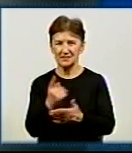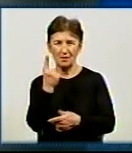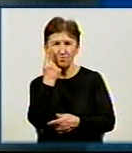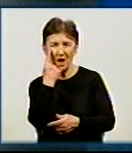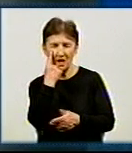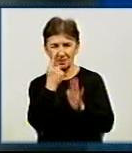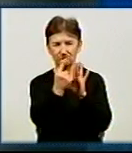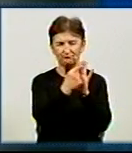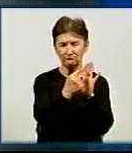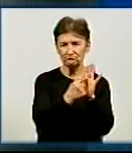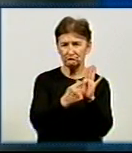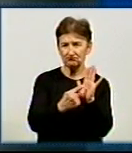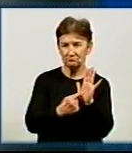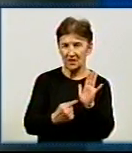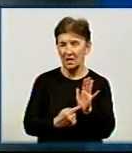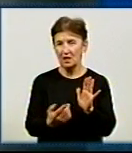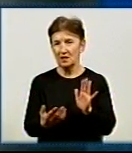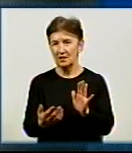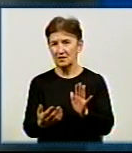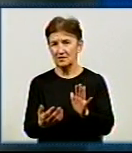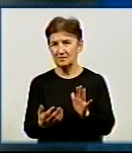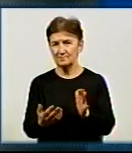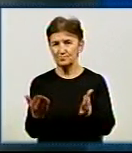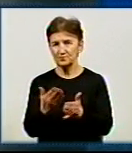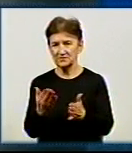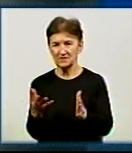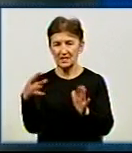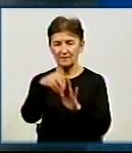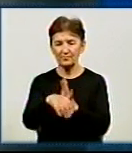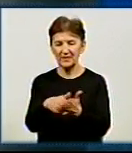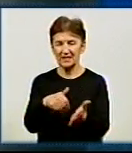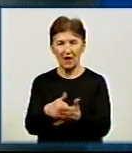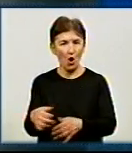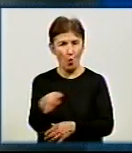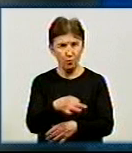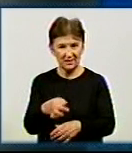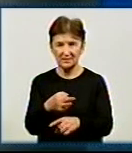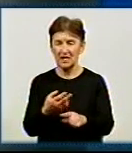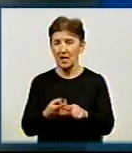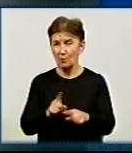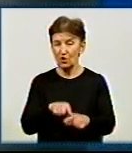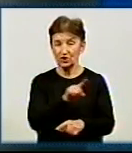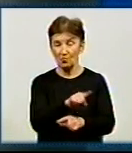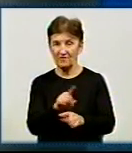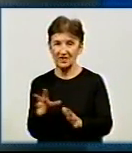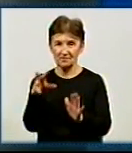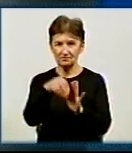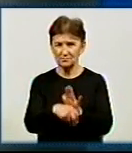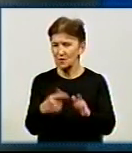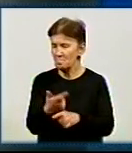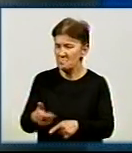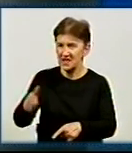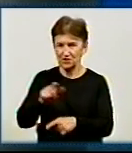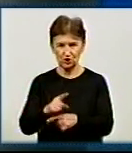принесли ці спортсмени в скарбничку області. І тому саме бейсболісти, які принесли найбільшу кількість